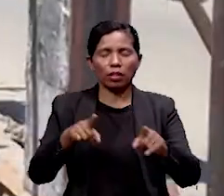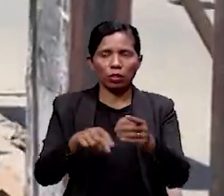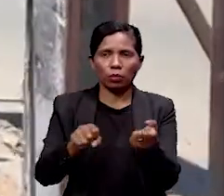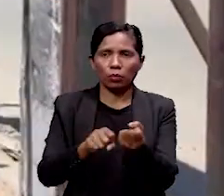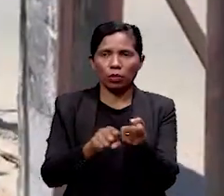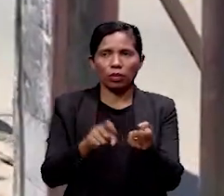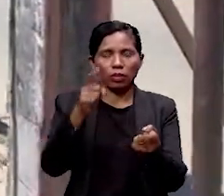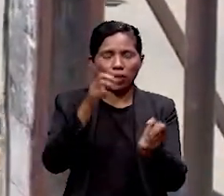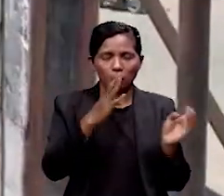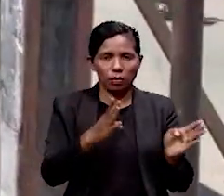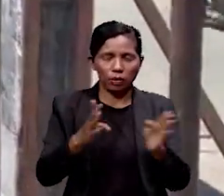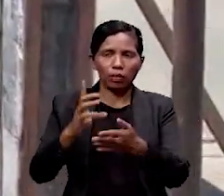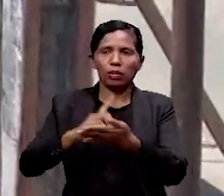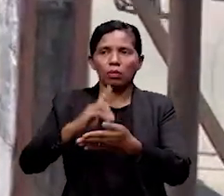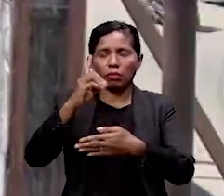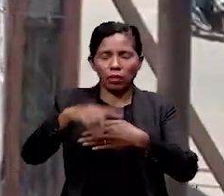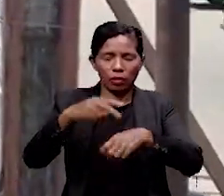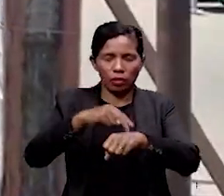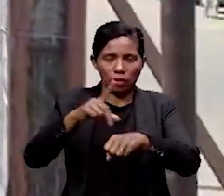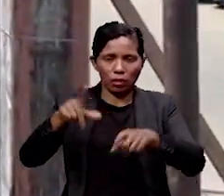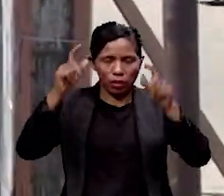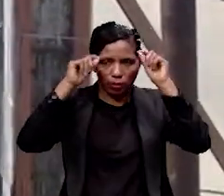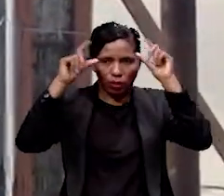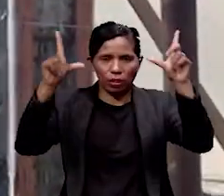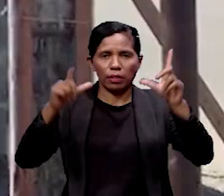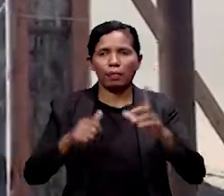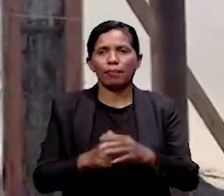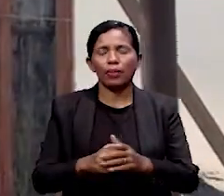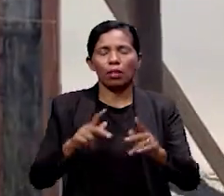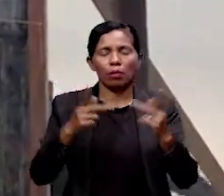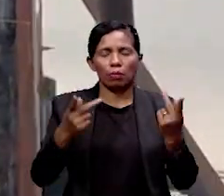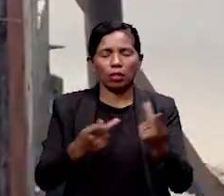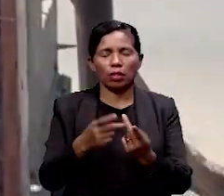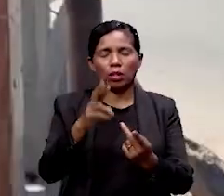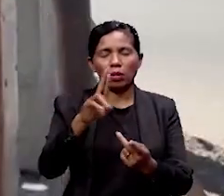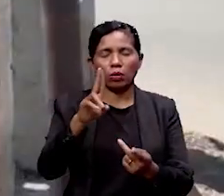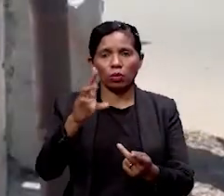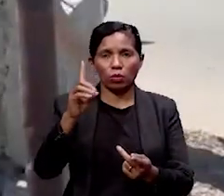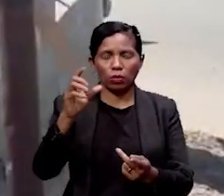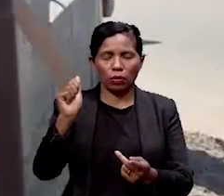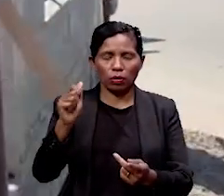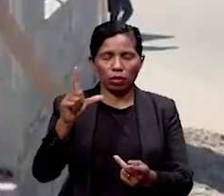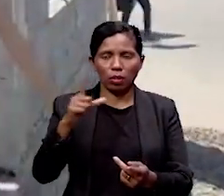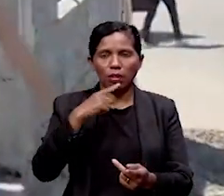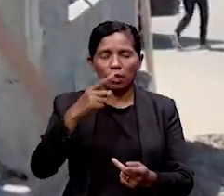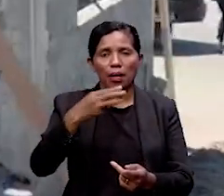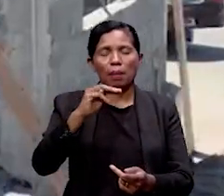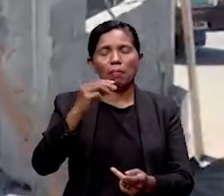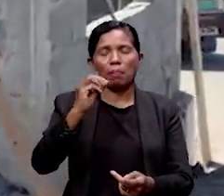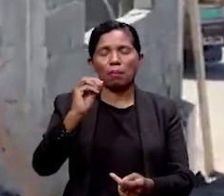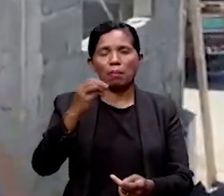ida iha proseso desenvolvimento nasional Timor-Leste. Kompanya Rudal 7984 nia-nain mahoka